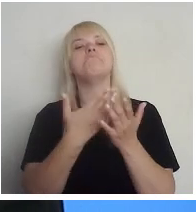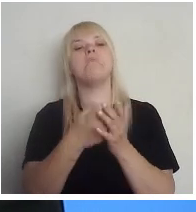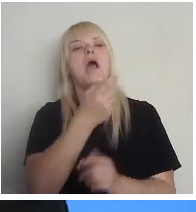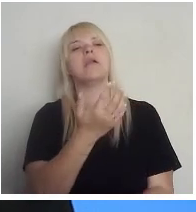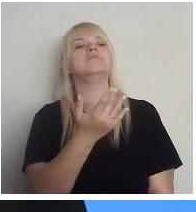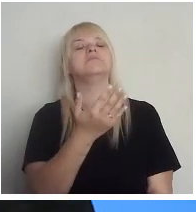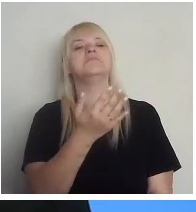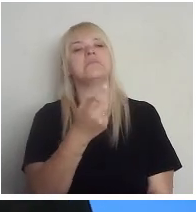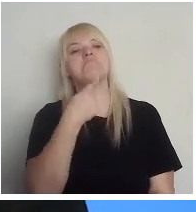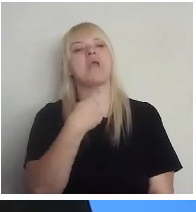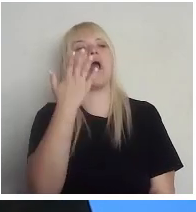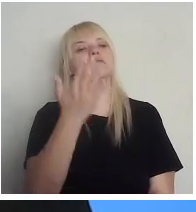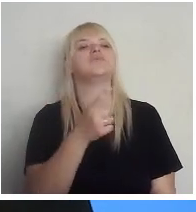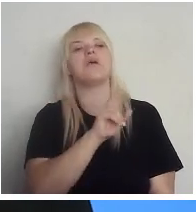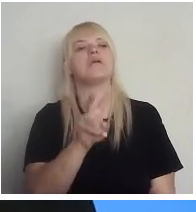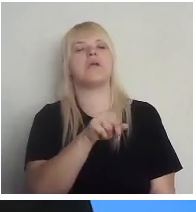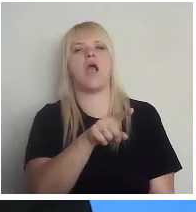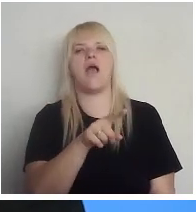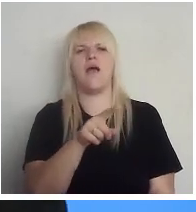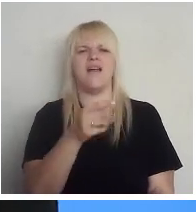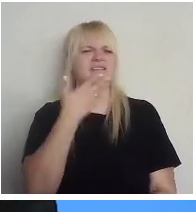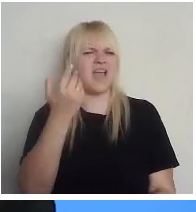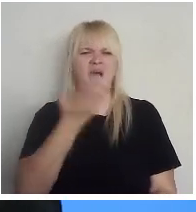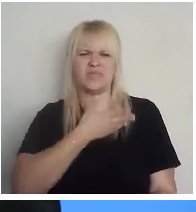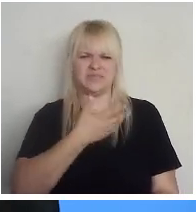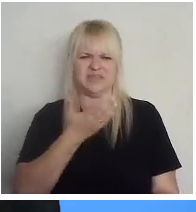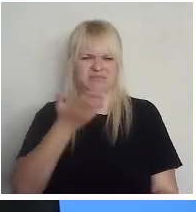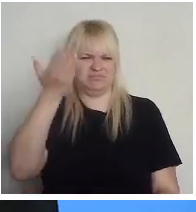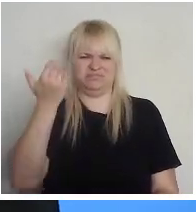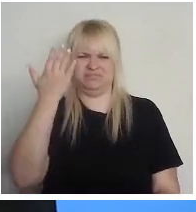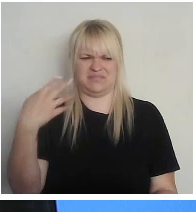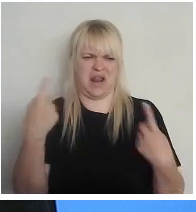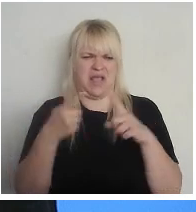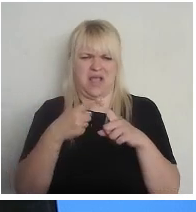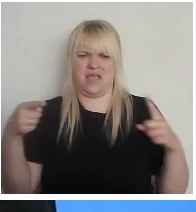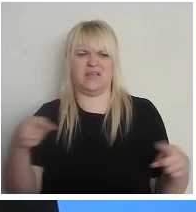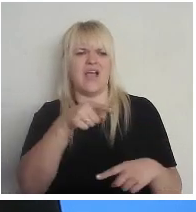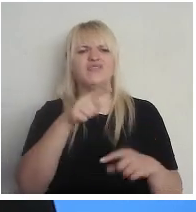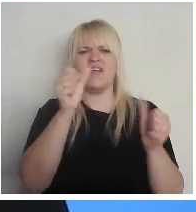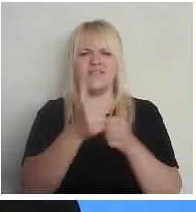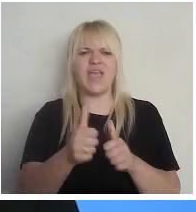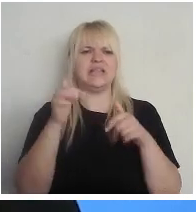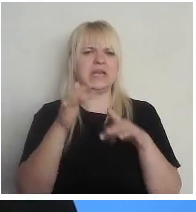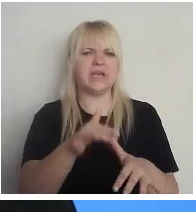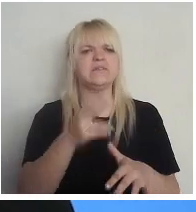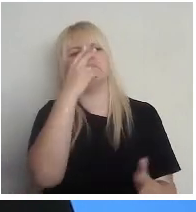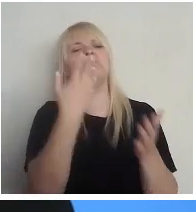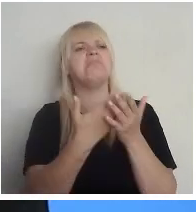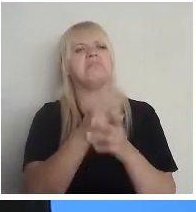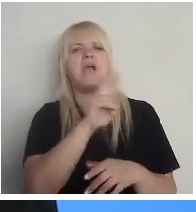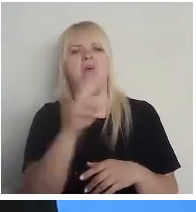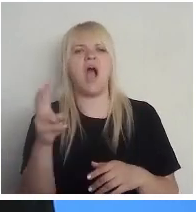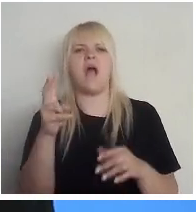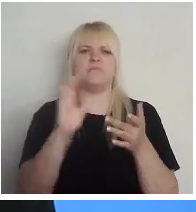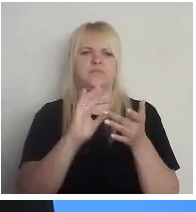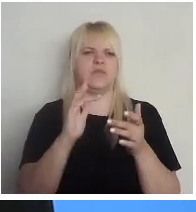Vienlaikus tomēr jāsaprot, ka mēs vairs nedzīvojam tādā fabriku laikmetā un man šķiet, ka šāda veida rīcība sociālo tīklu ērā